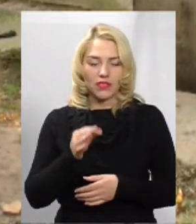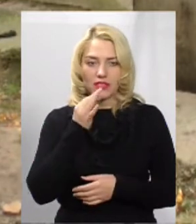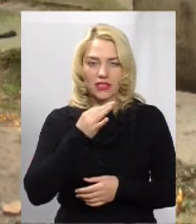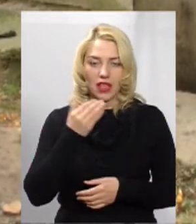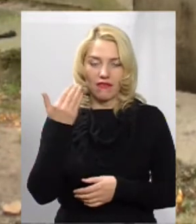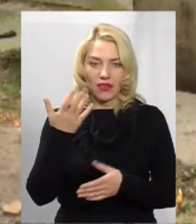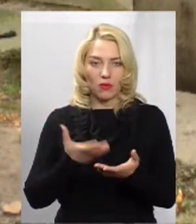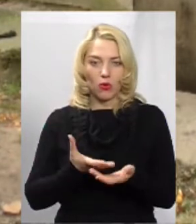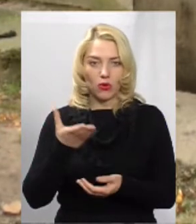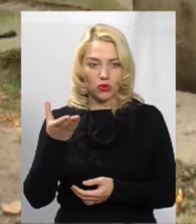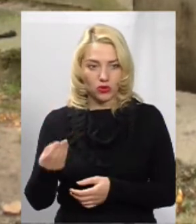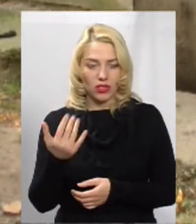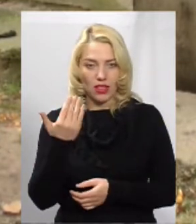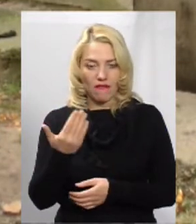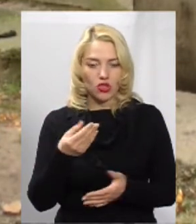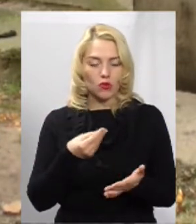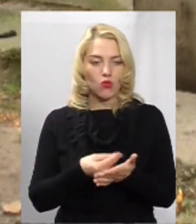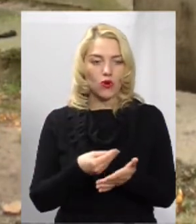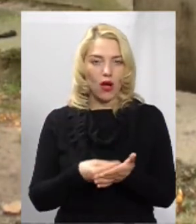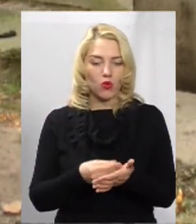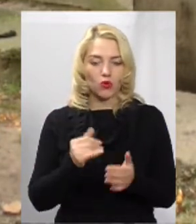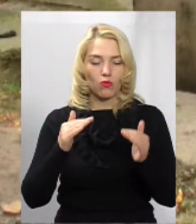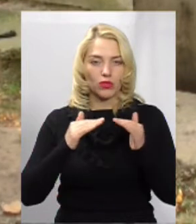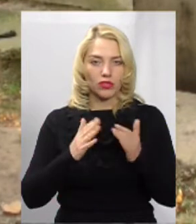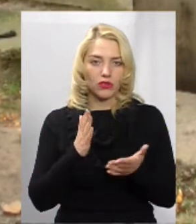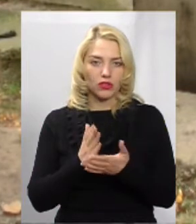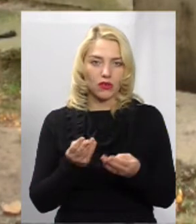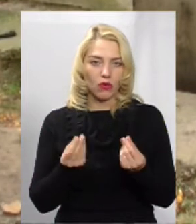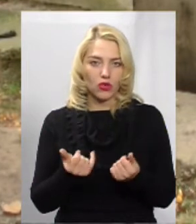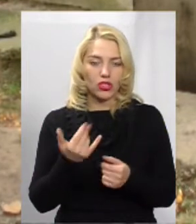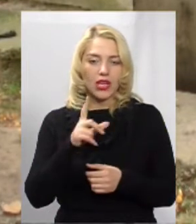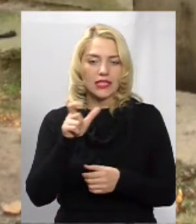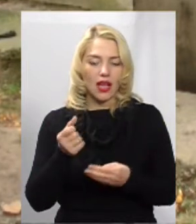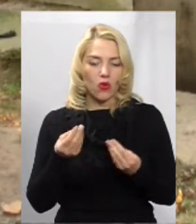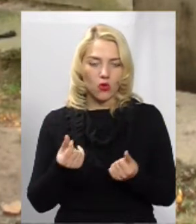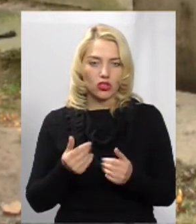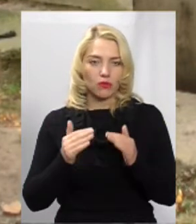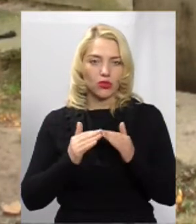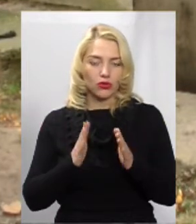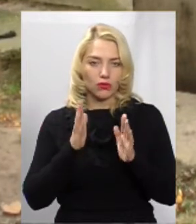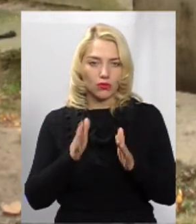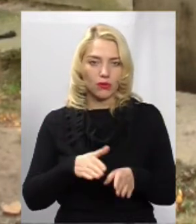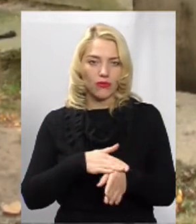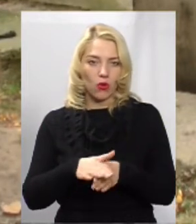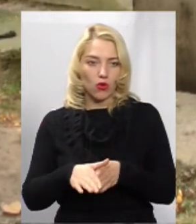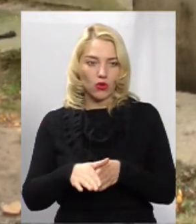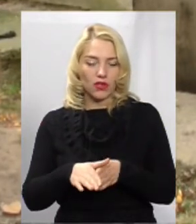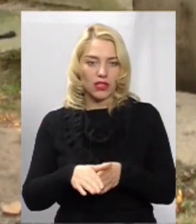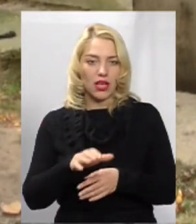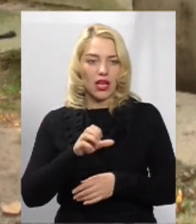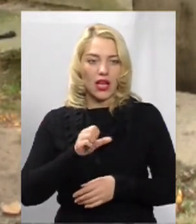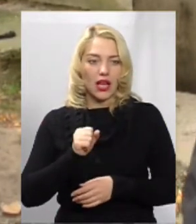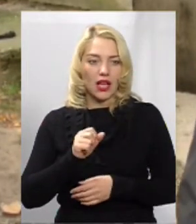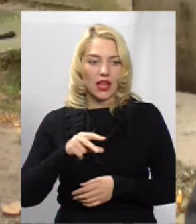проплочуєте, на вашому рахунку будинку є кошти, і ми за кошти будинку будемо виконувати. Але